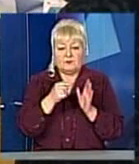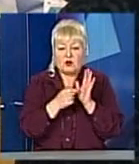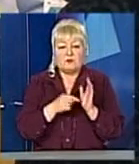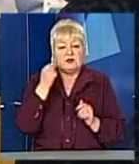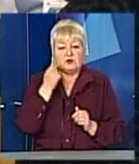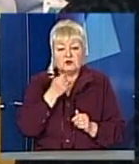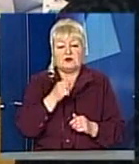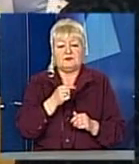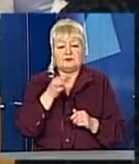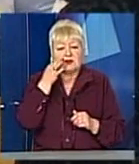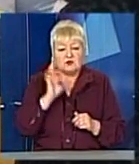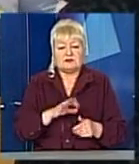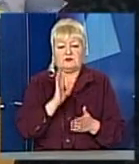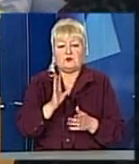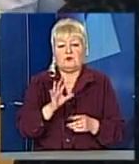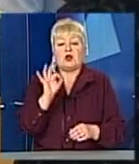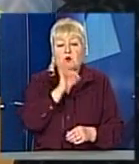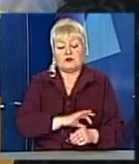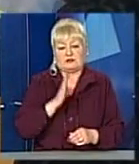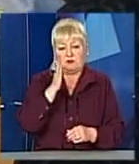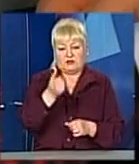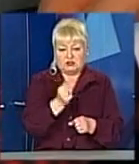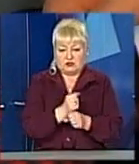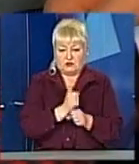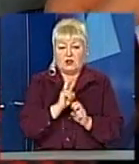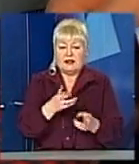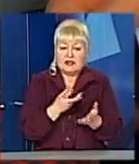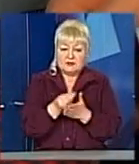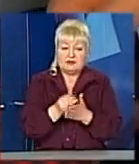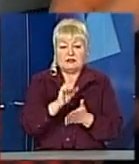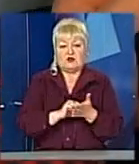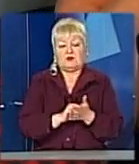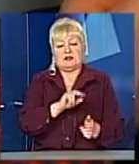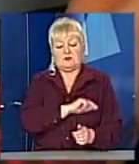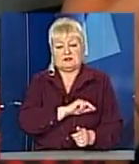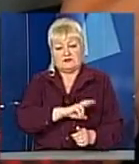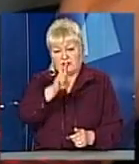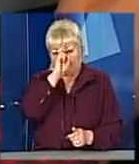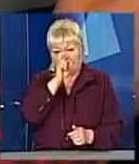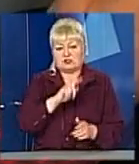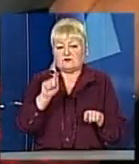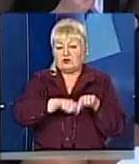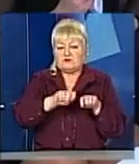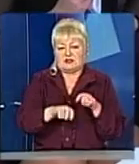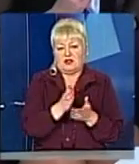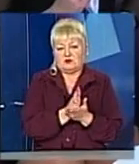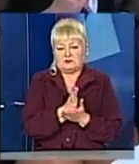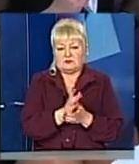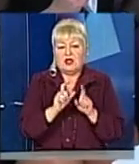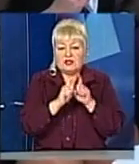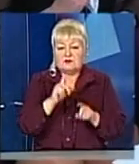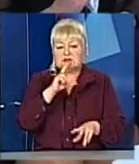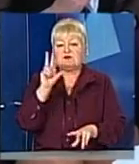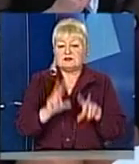обговорення, буде надзвичайно корисним у подальшій роботі, як для платників податків, так і для працівників Державної фіскальної служби. І висловили